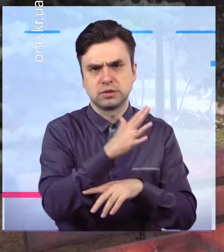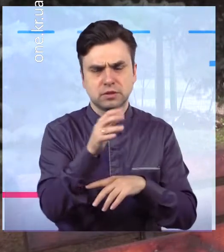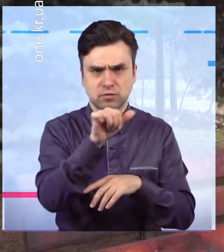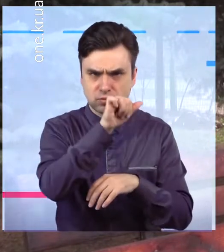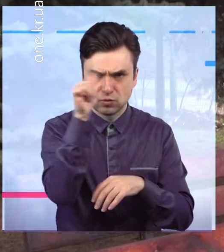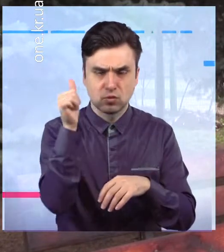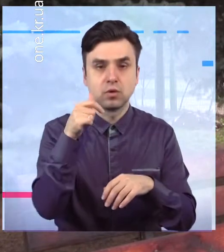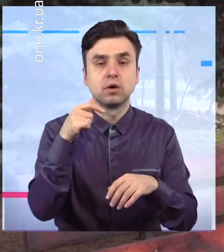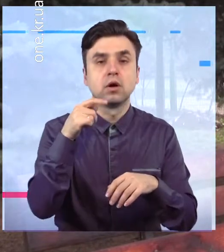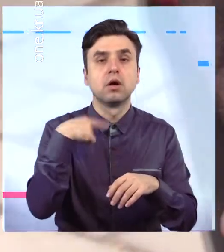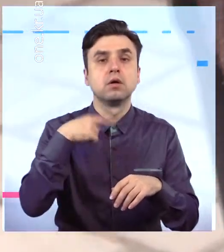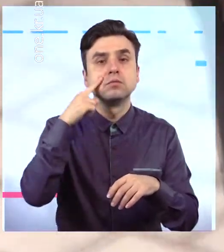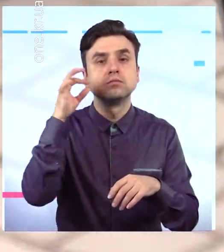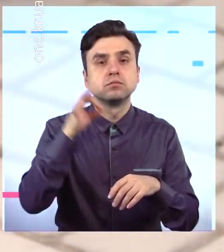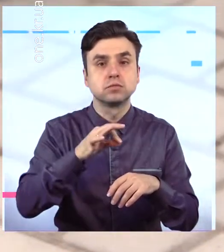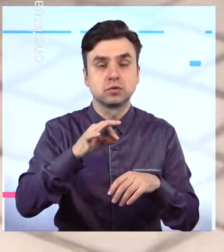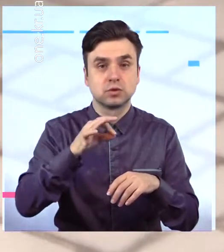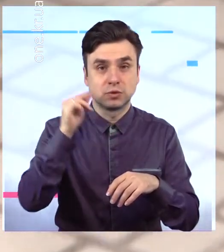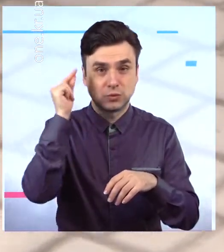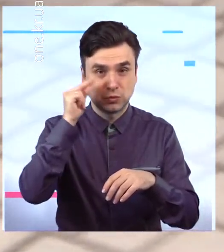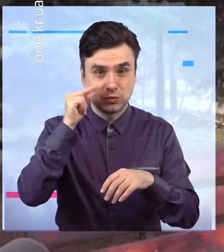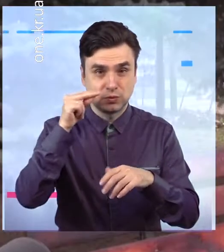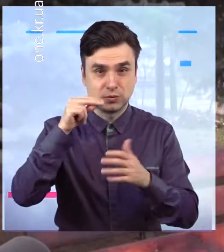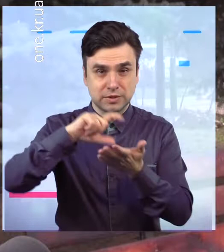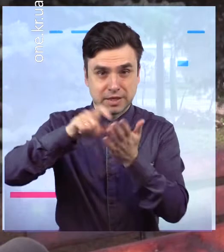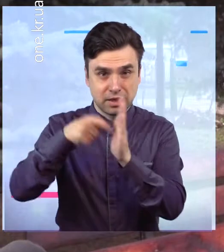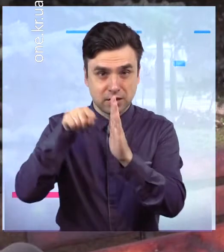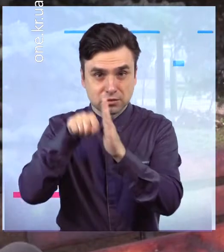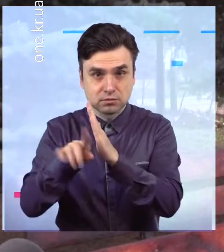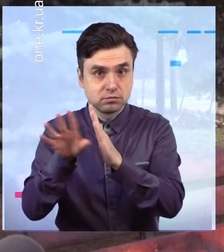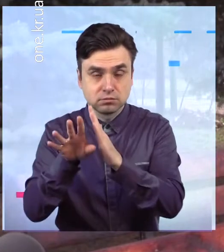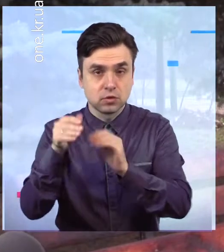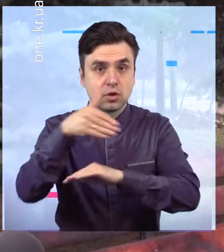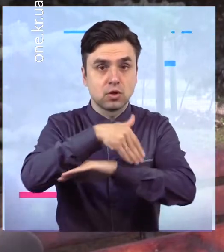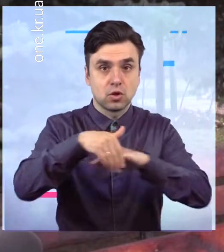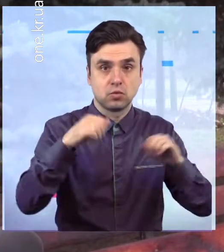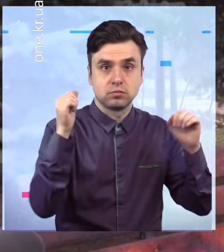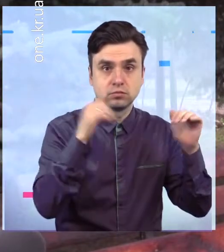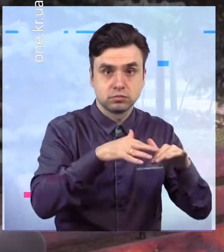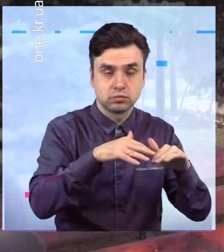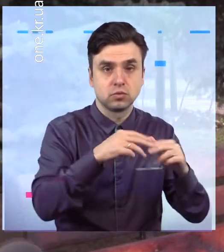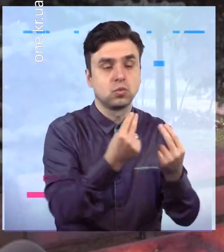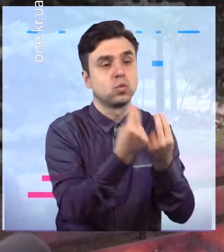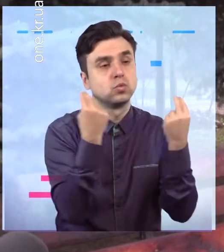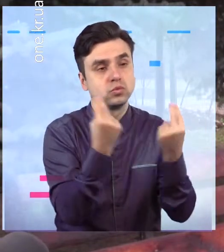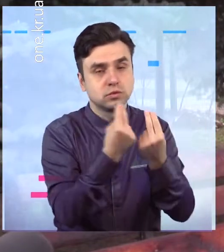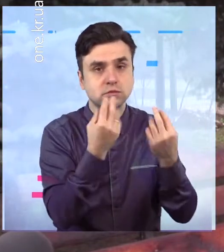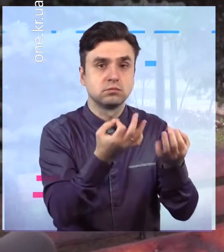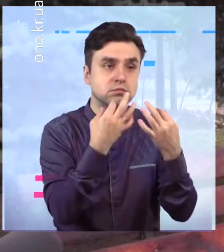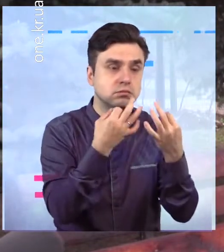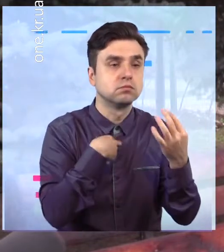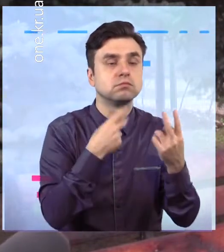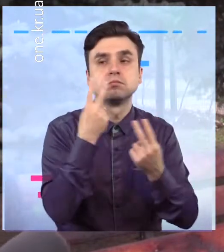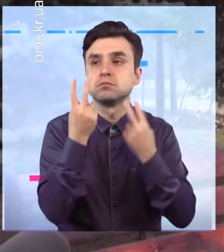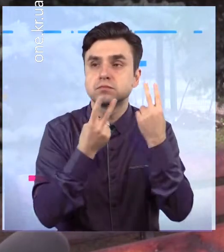вивчаємо закони фізики та хімії. До цього я ставлюсь дуже добре, тому що це екологія, ми цим дишемо, ми будемо тут